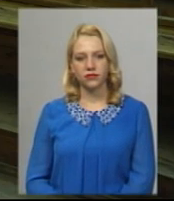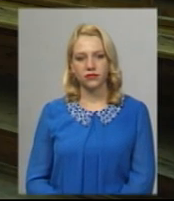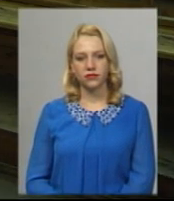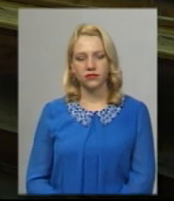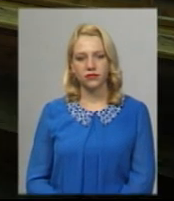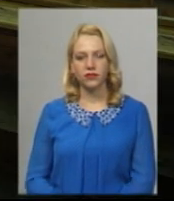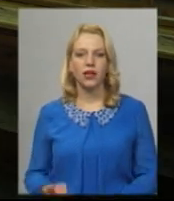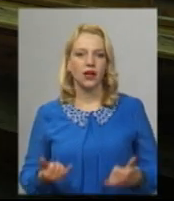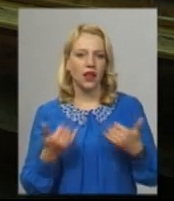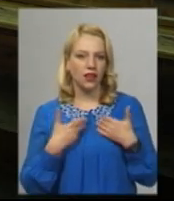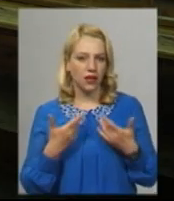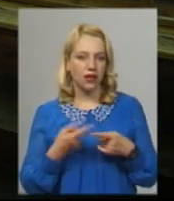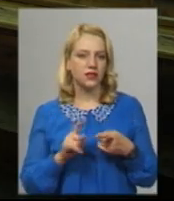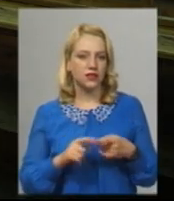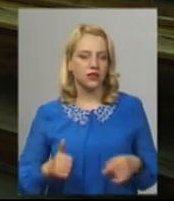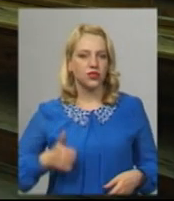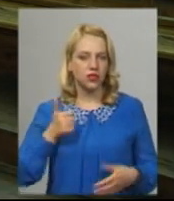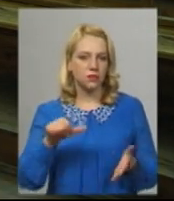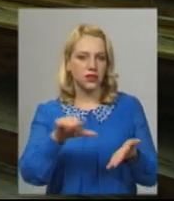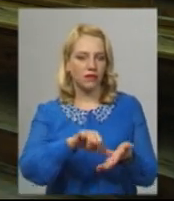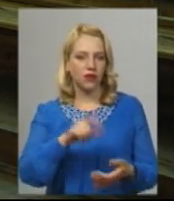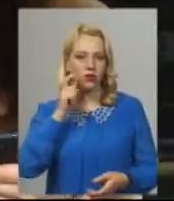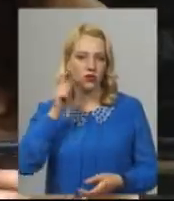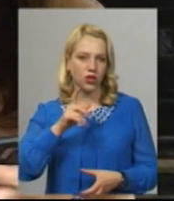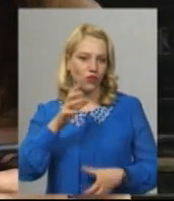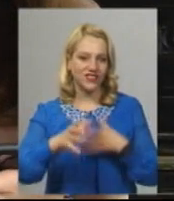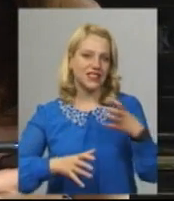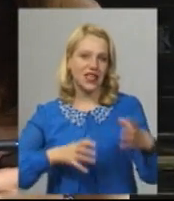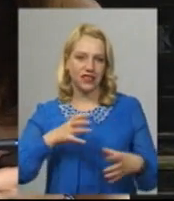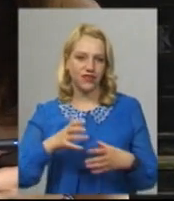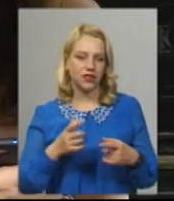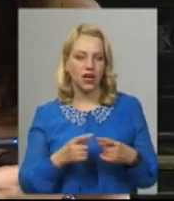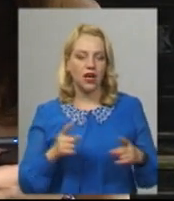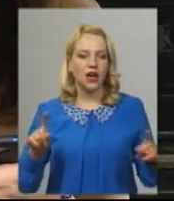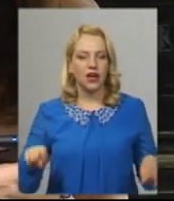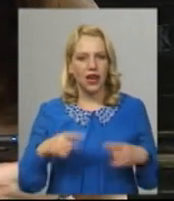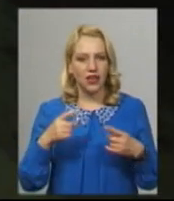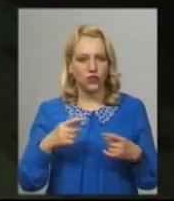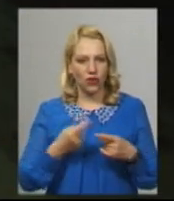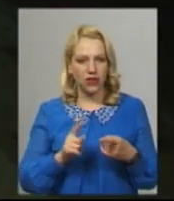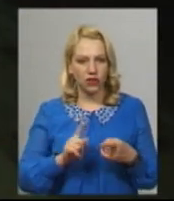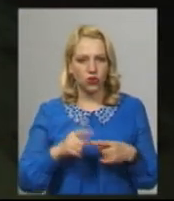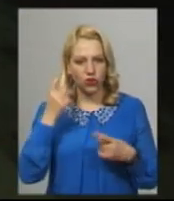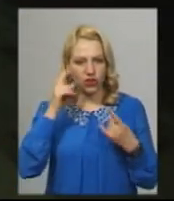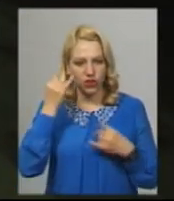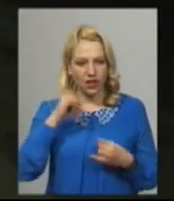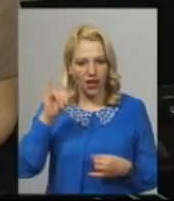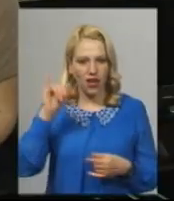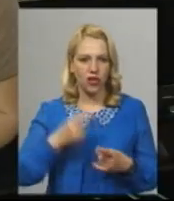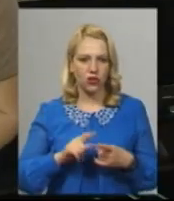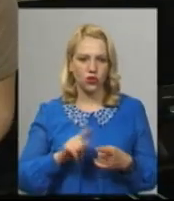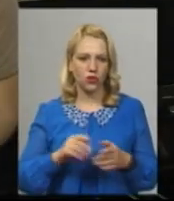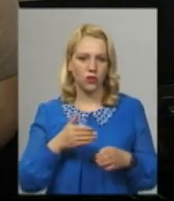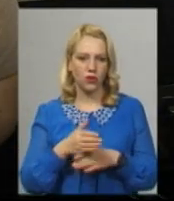Для нас це честь – представляти Україну у всесвіті Реалізувати ідеї віртуального хору допомогла студентка Христина Бих